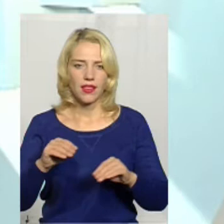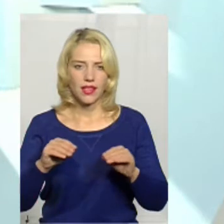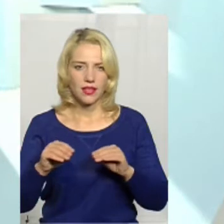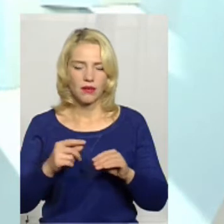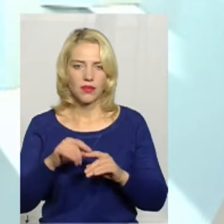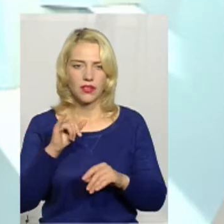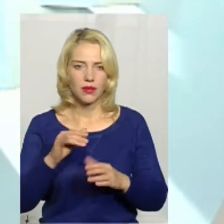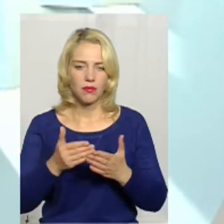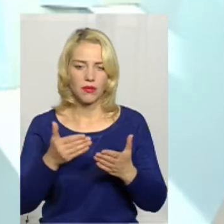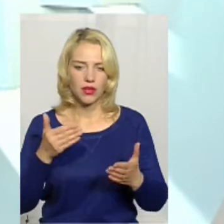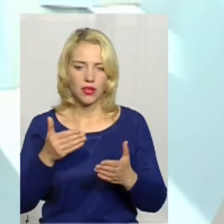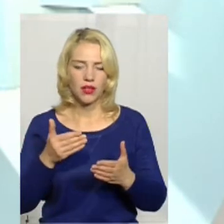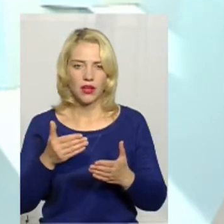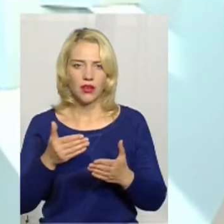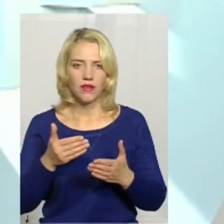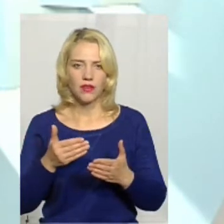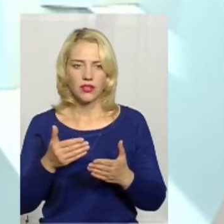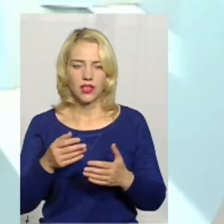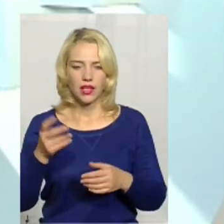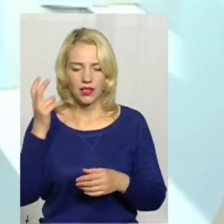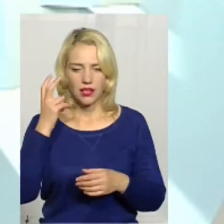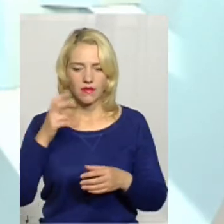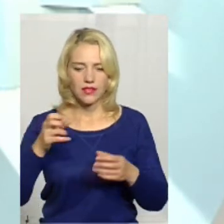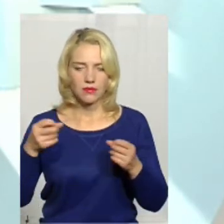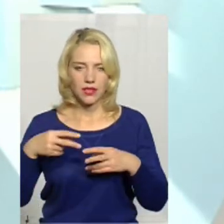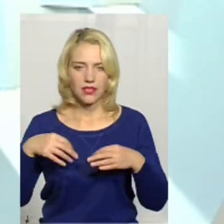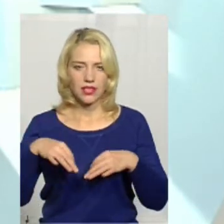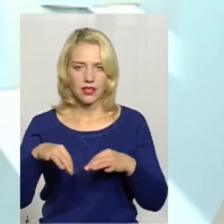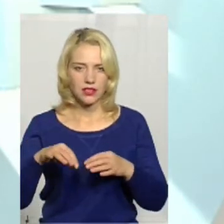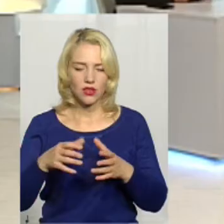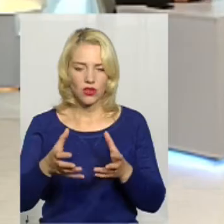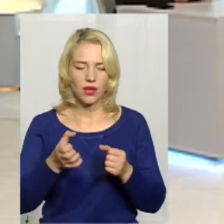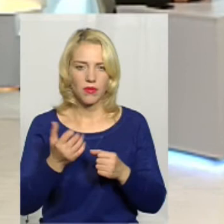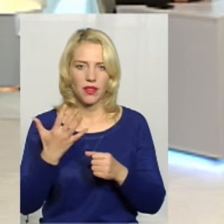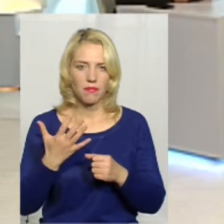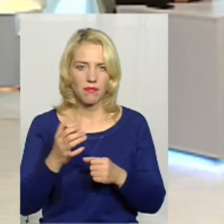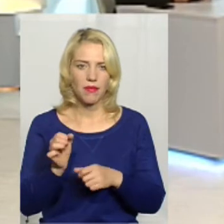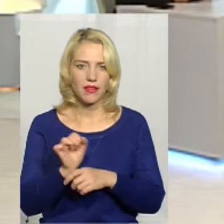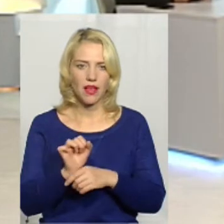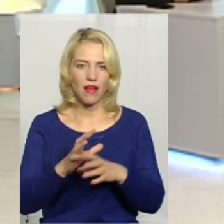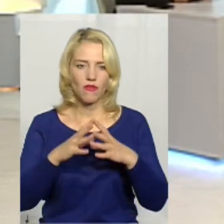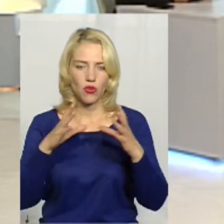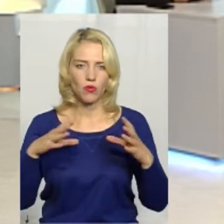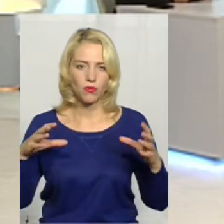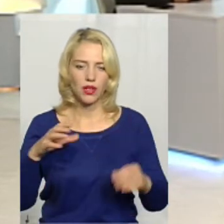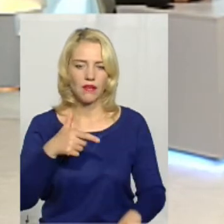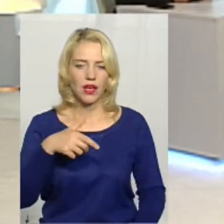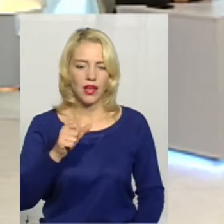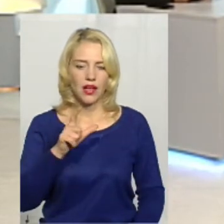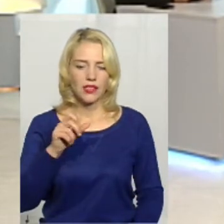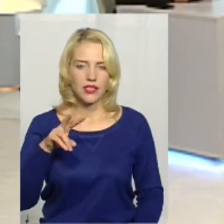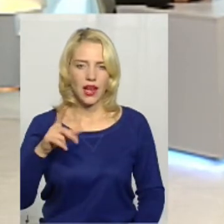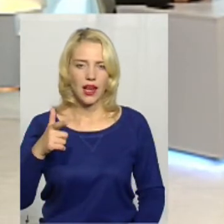«Київспецмитранс» п'ять автомобілів «Газель», які після